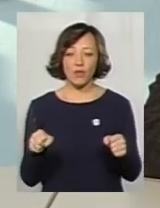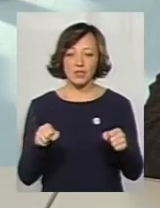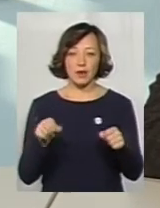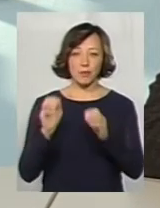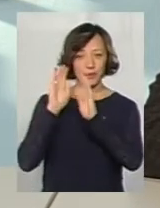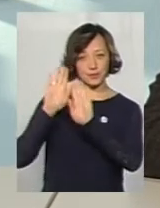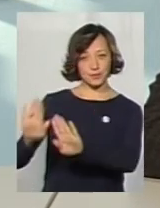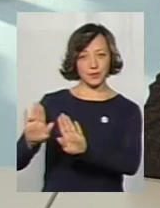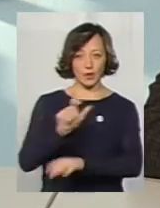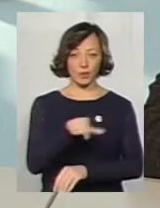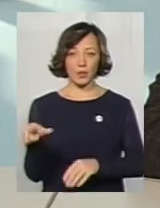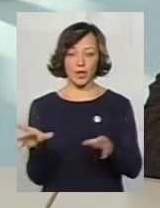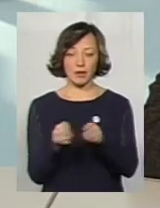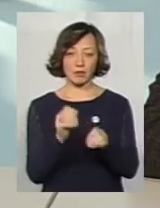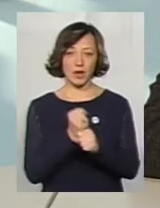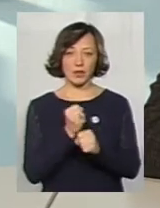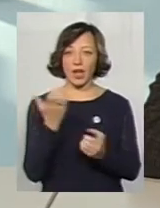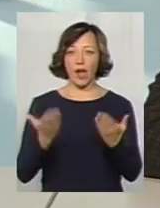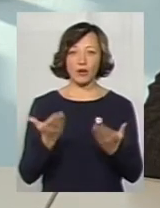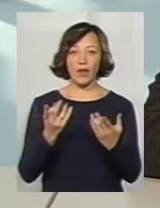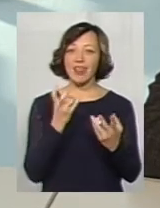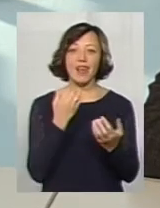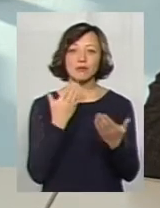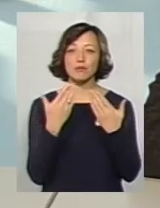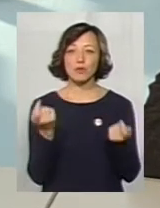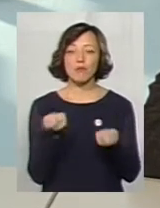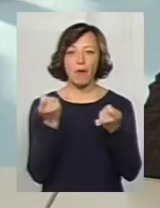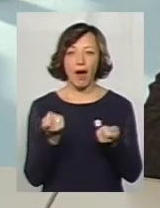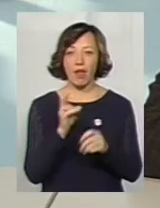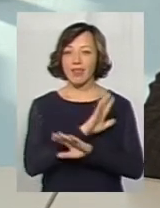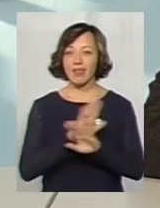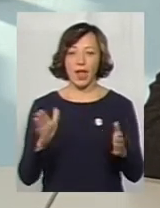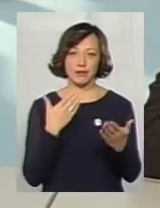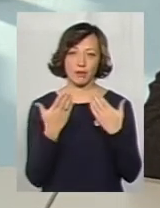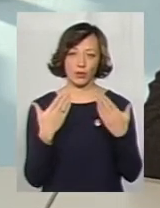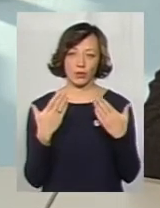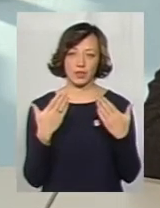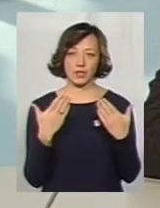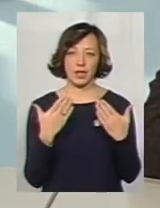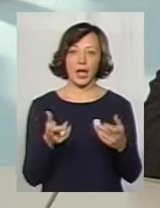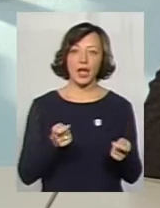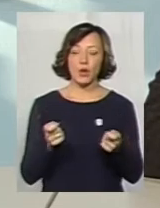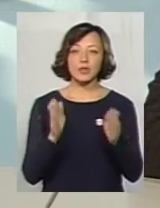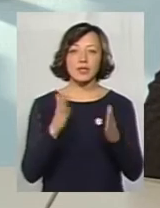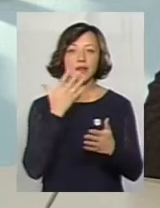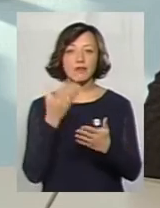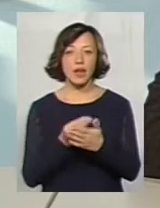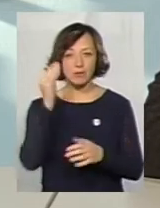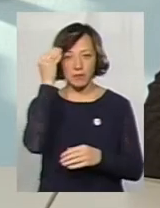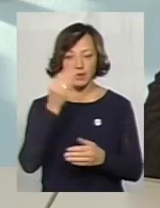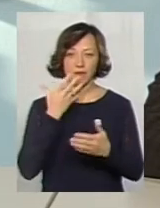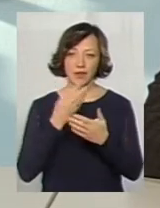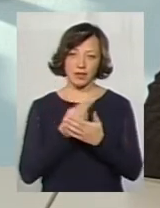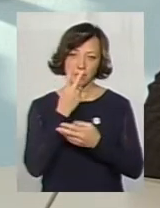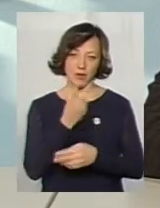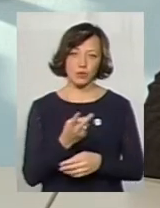працює, якщо він, скажімо так, спілкується мало, не спілкується, керується тільки власним баченням, власною